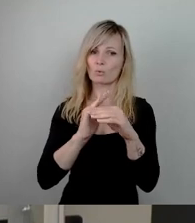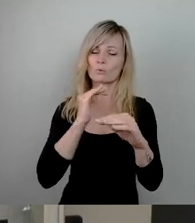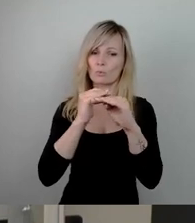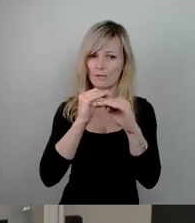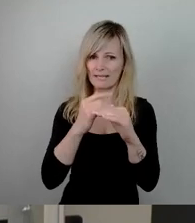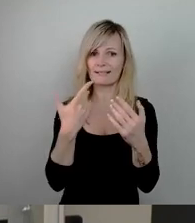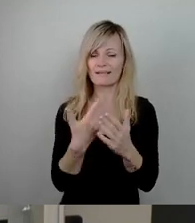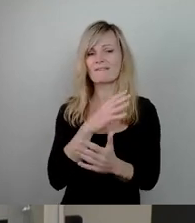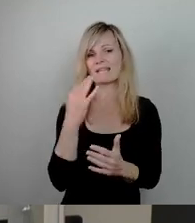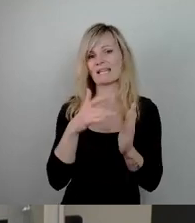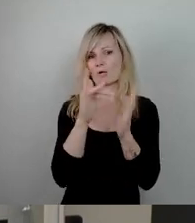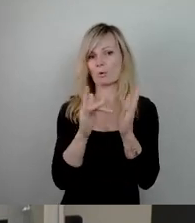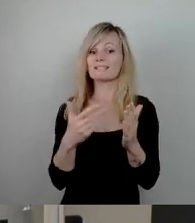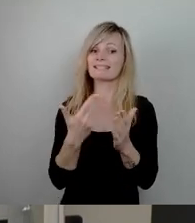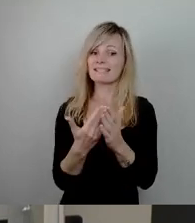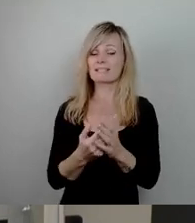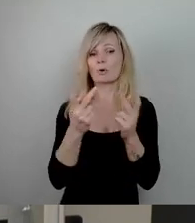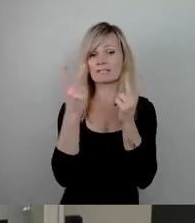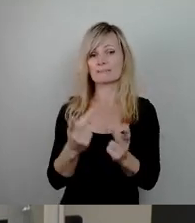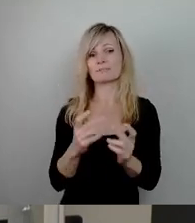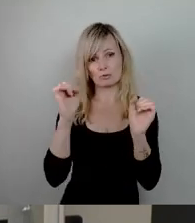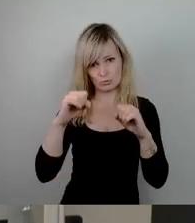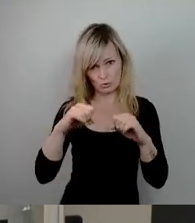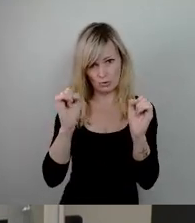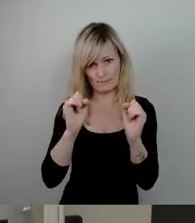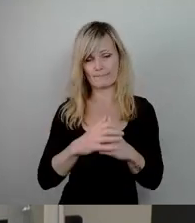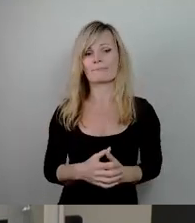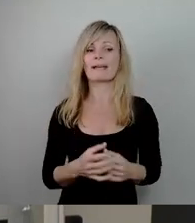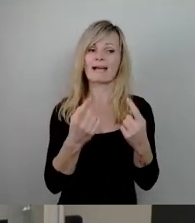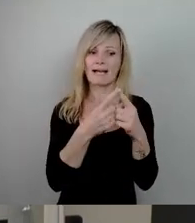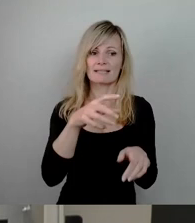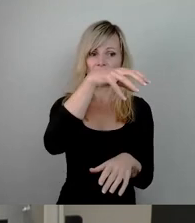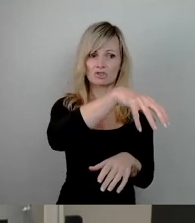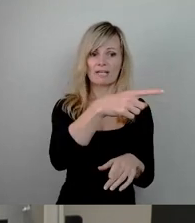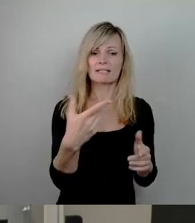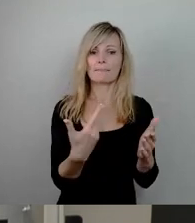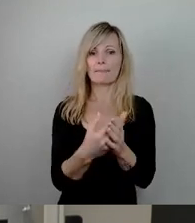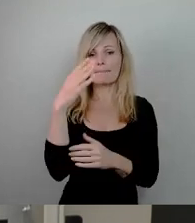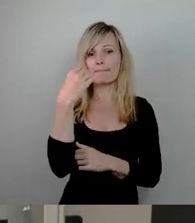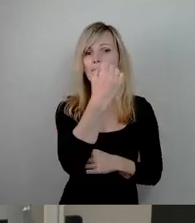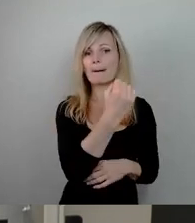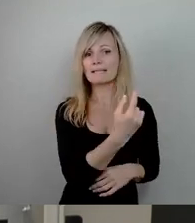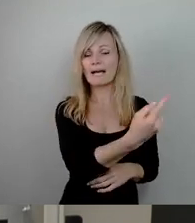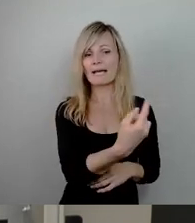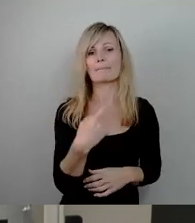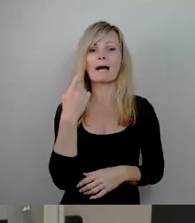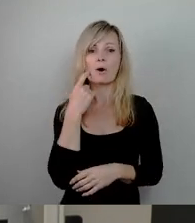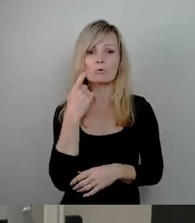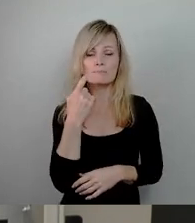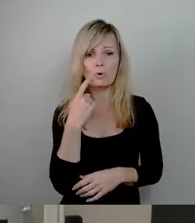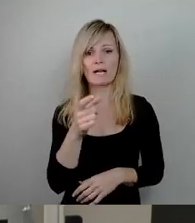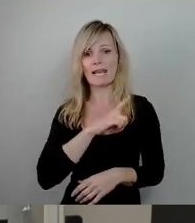vorliegenden Konzept zuzustimmen und analog anderen Städten wie Mannheim, Augsburg, Leipzig und Bremen eine